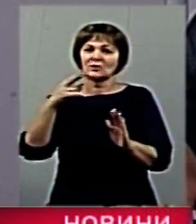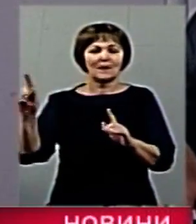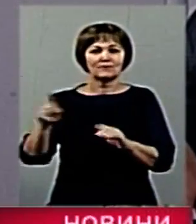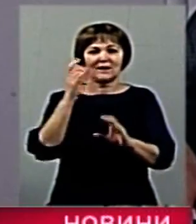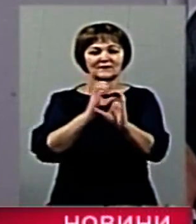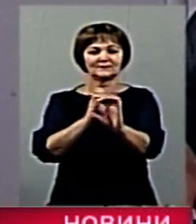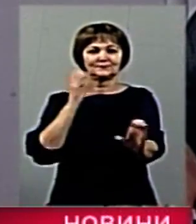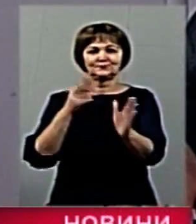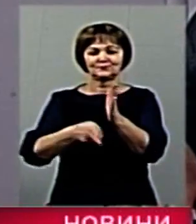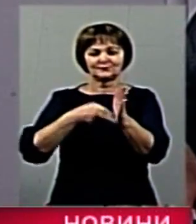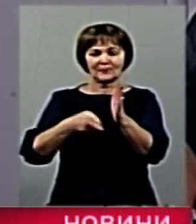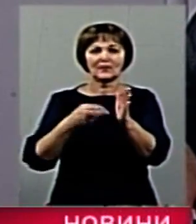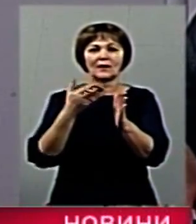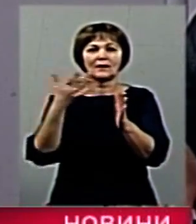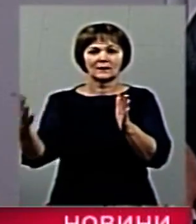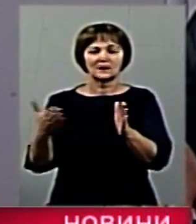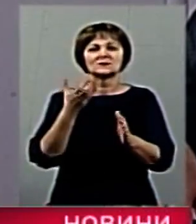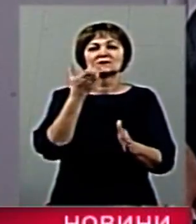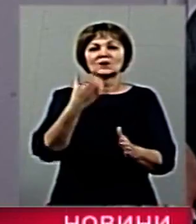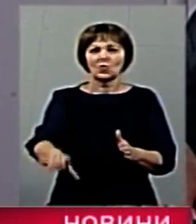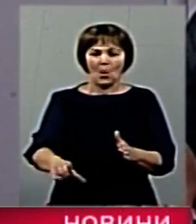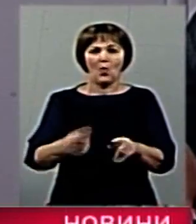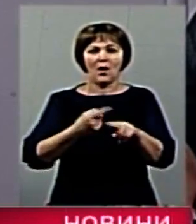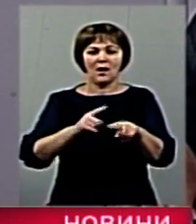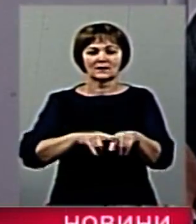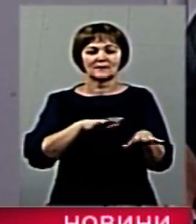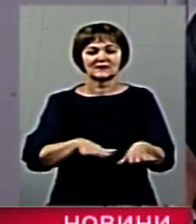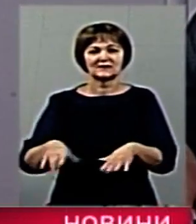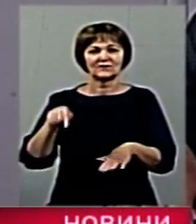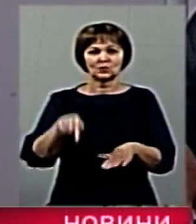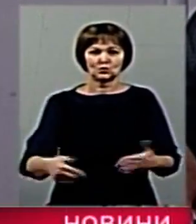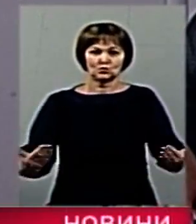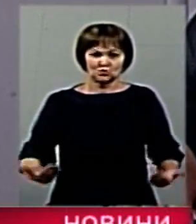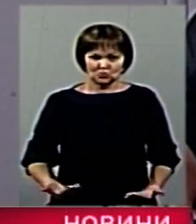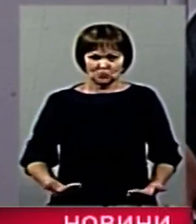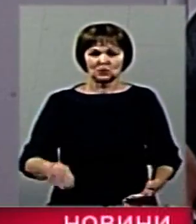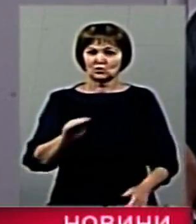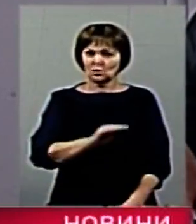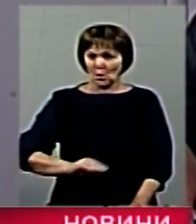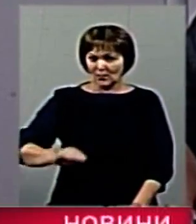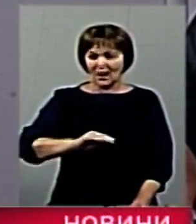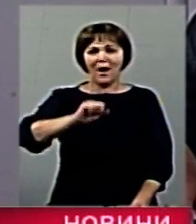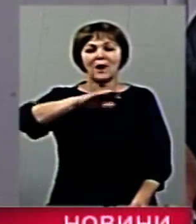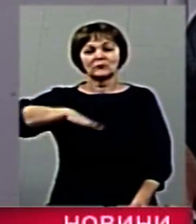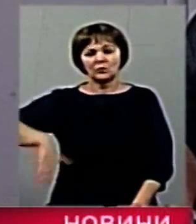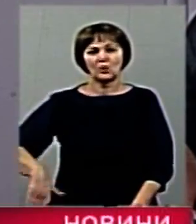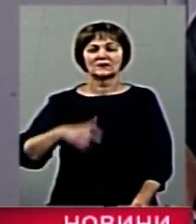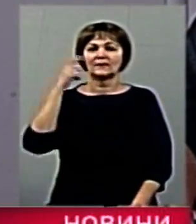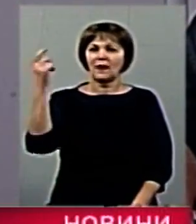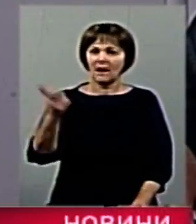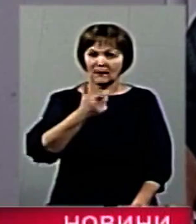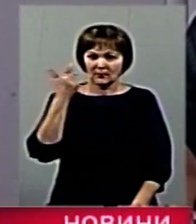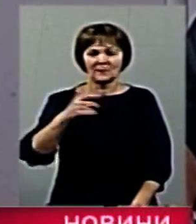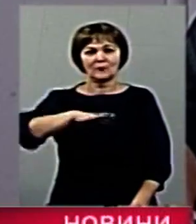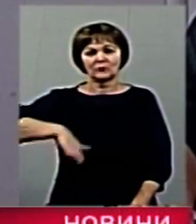ешелон з кількома стами місцевих мешканців з Житомира, а потім з Харкова,